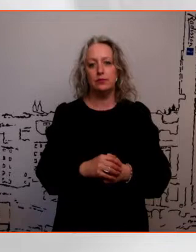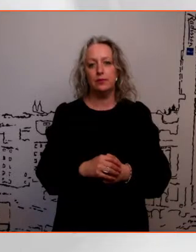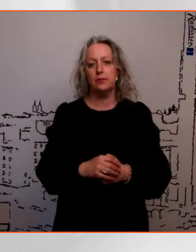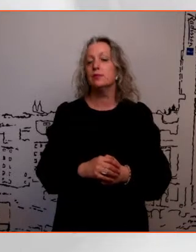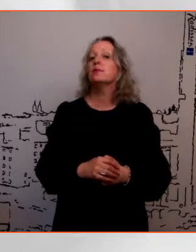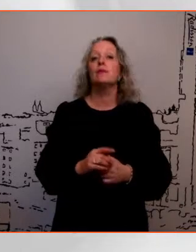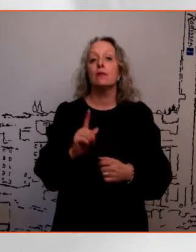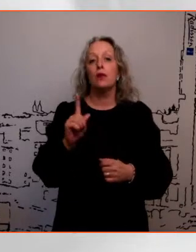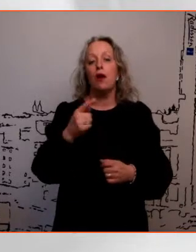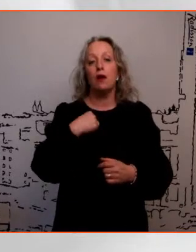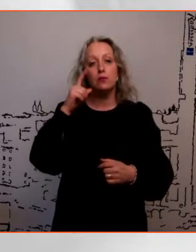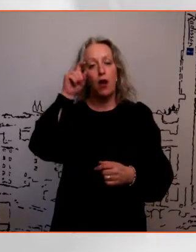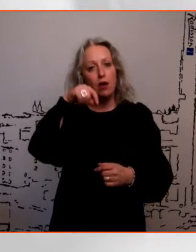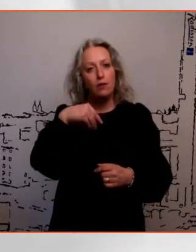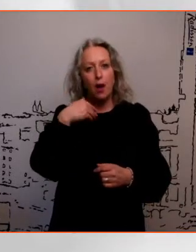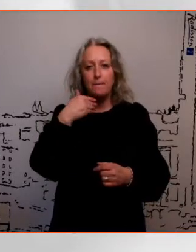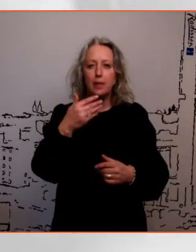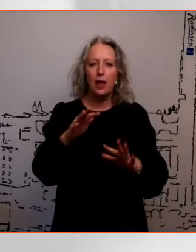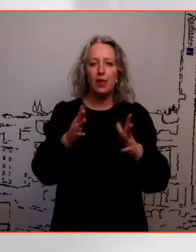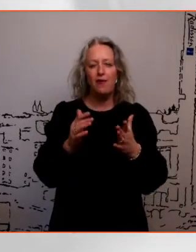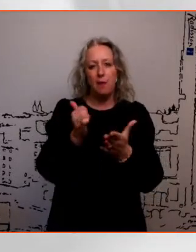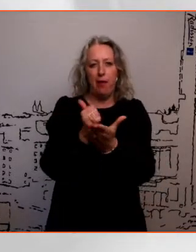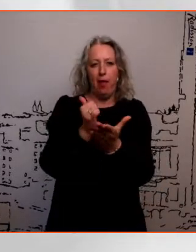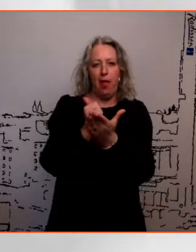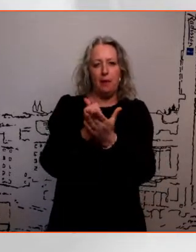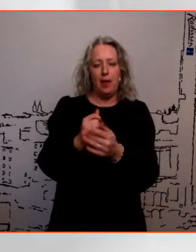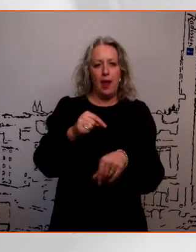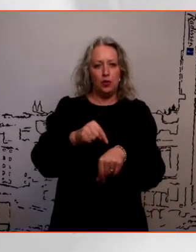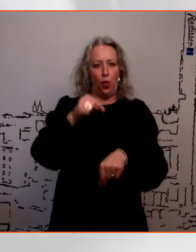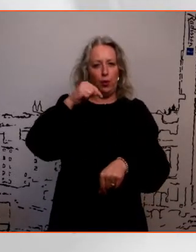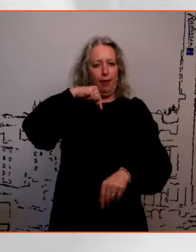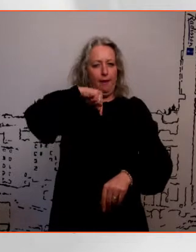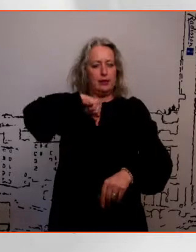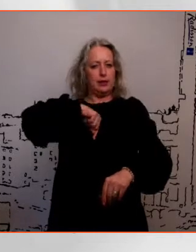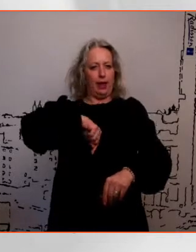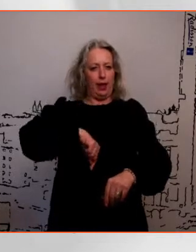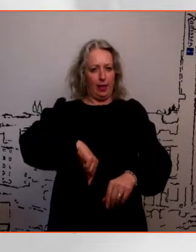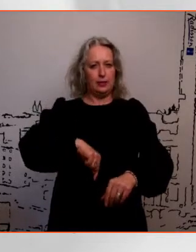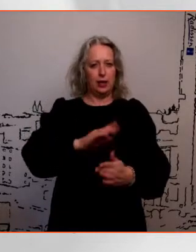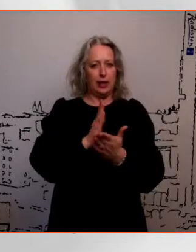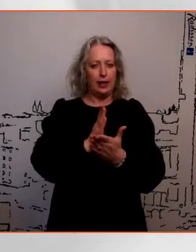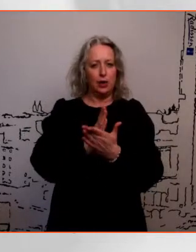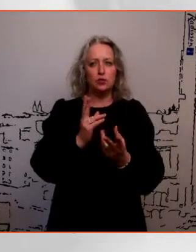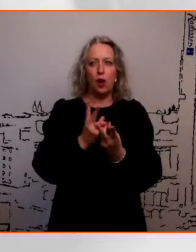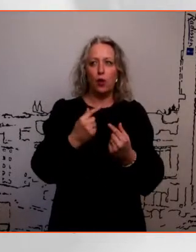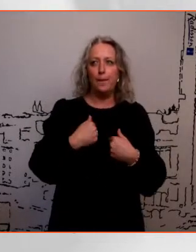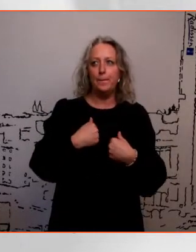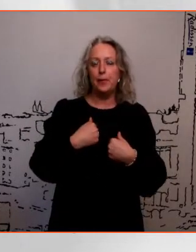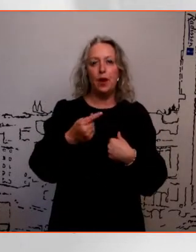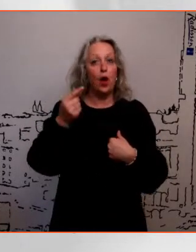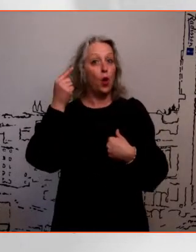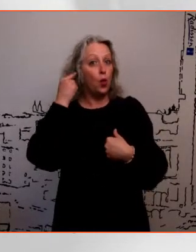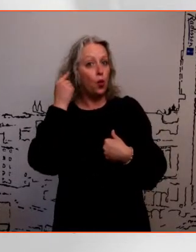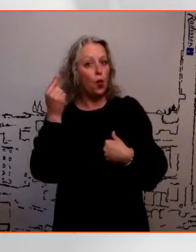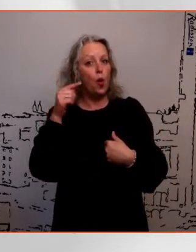küll, aga ma arvan, et meil on mingi optimaale sisetunne, kuhu me jõuame, mingi selline kinnitus. Et kui sa praegu kuulad, mõtled